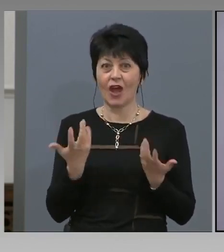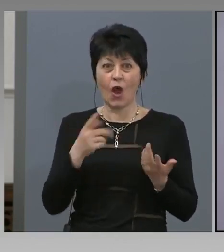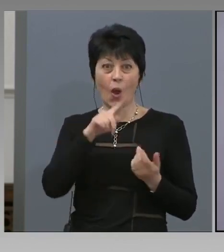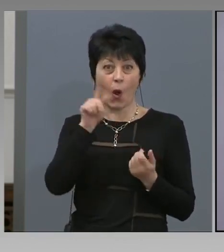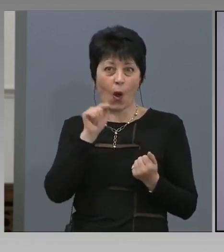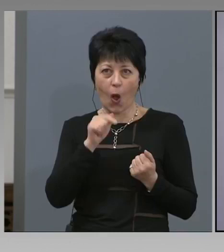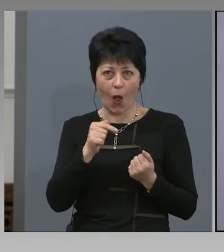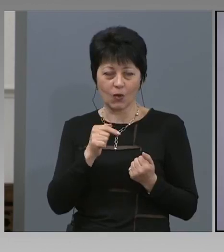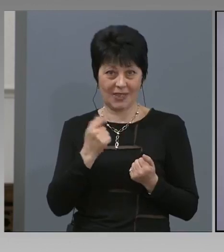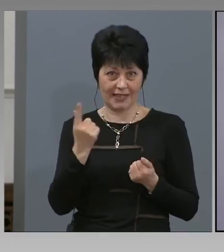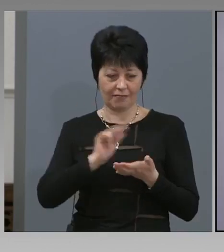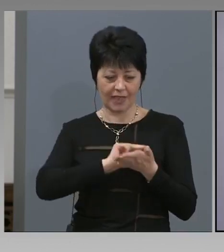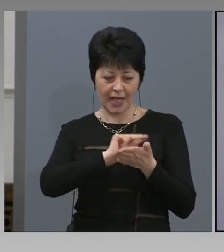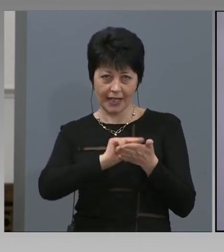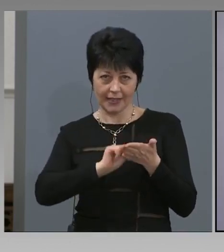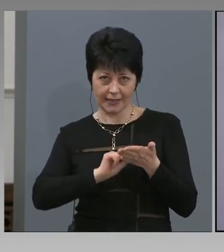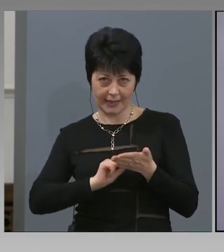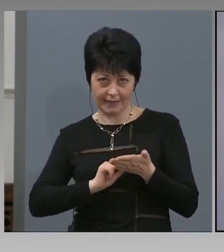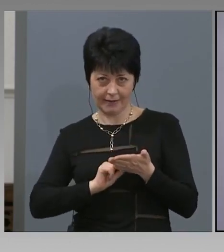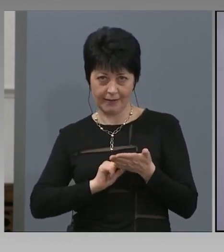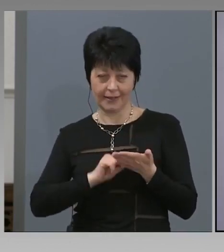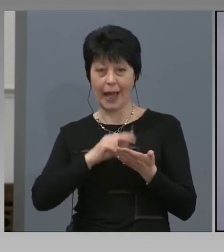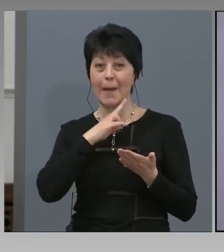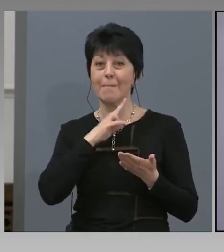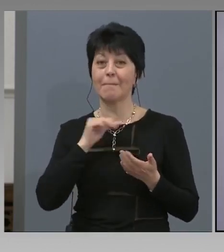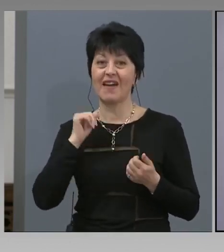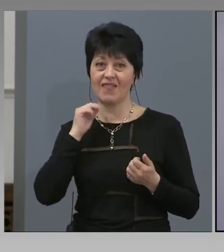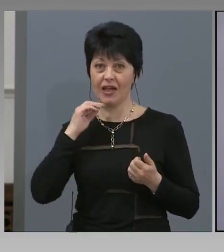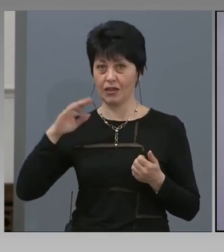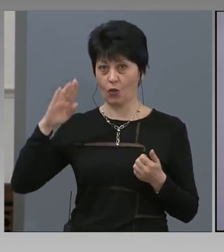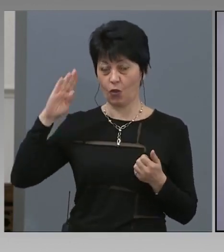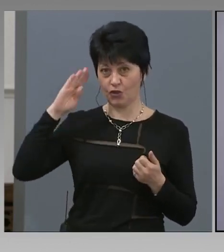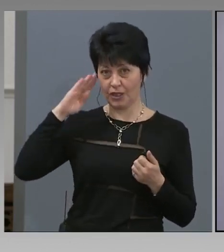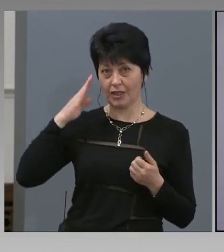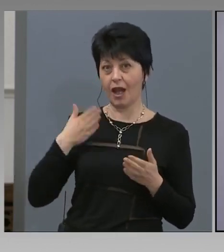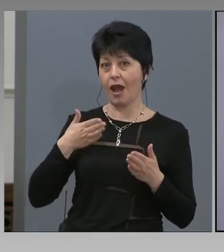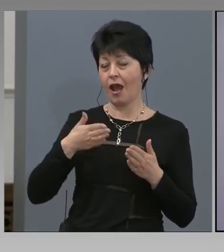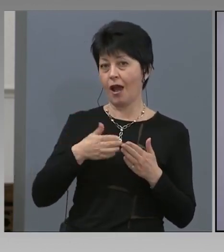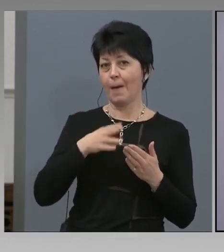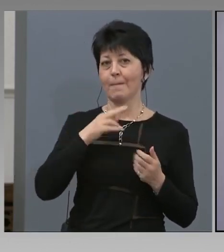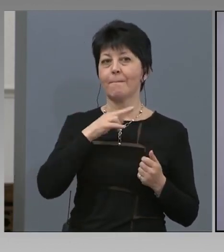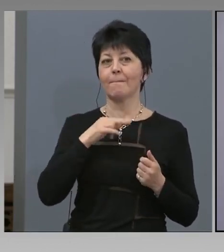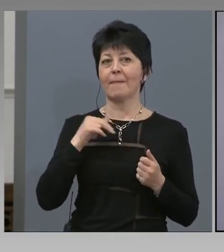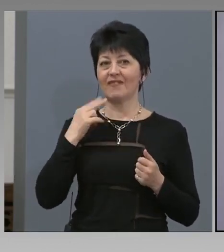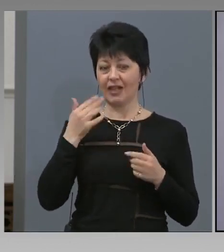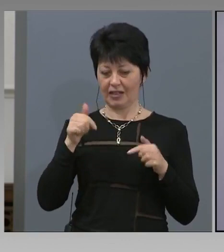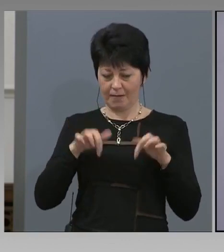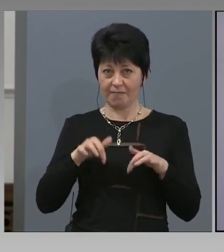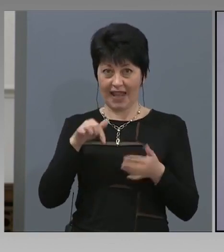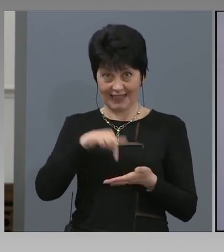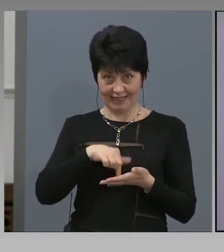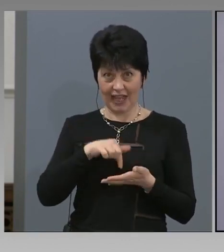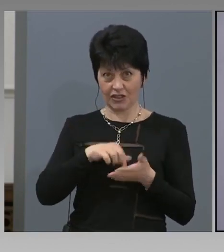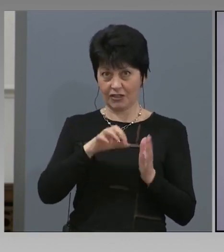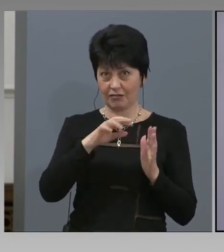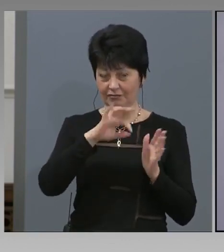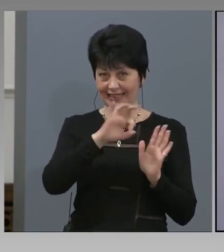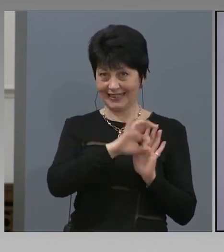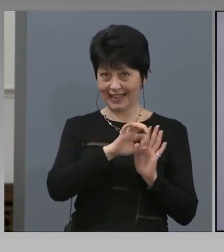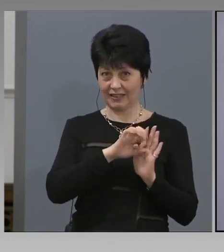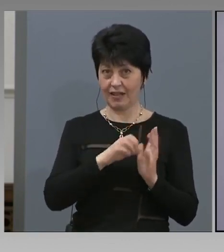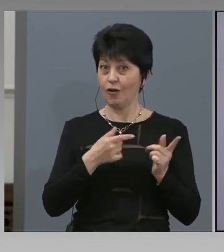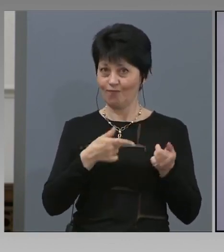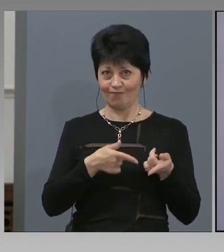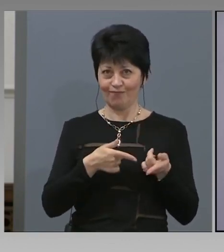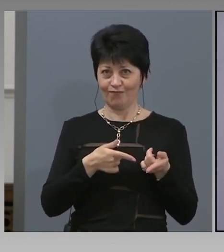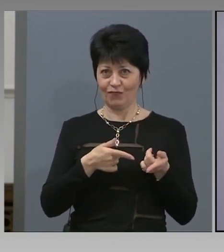служители на МВР в Софийските репелута към днешна дата? Има ли такова отказване? Това е опит за